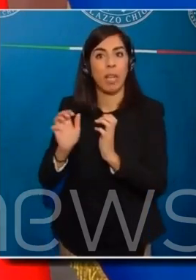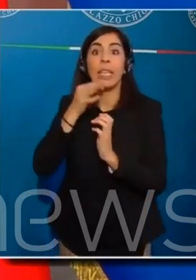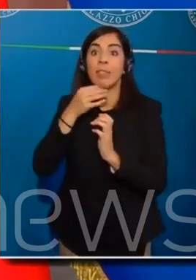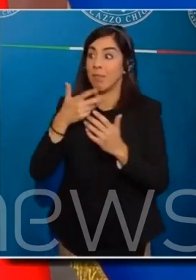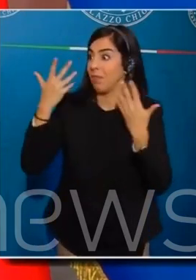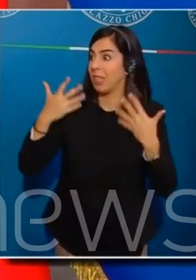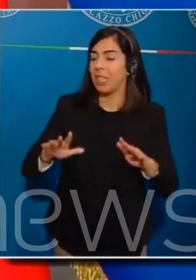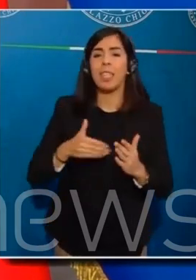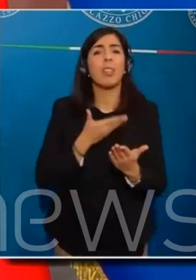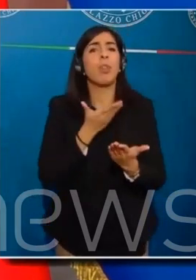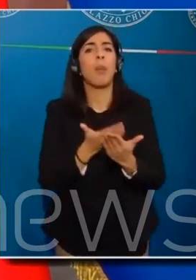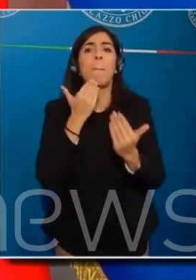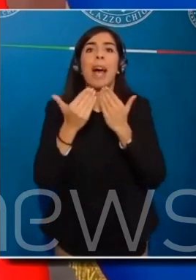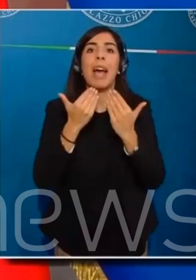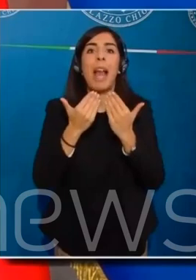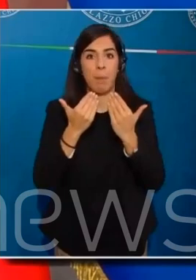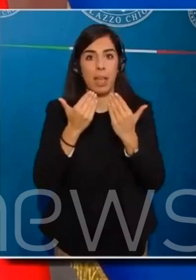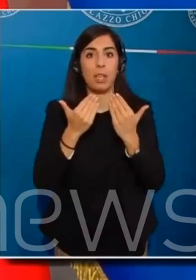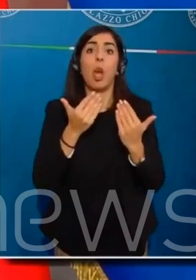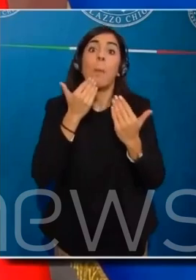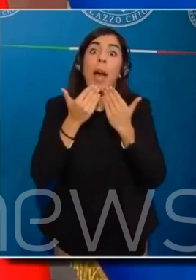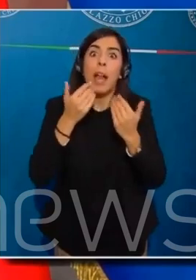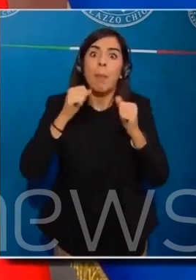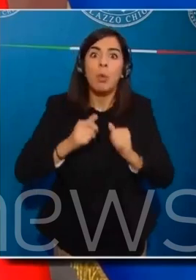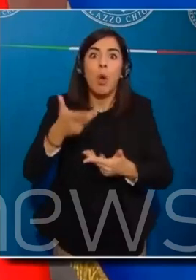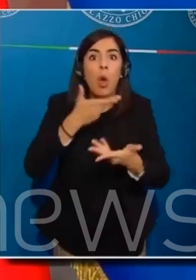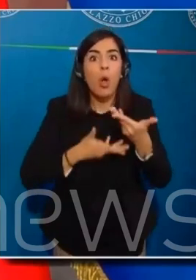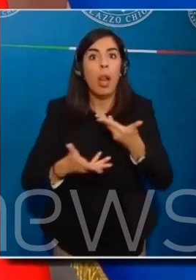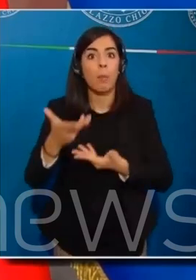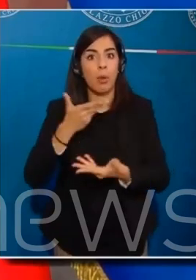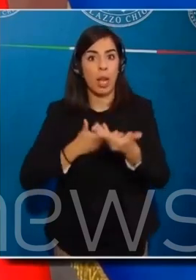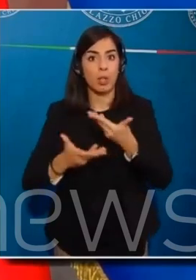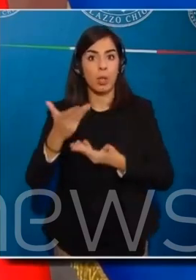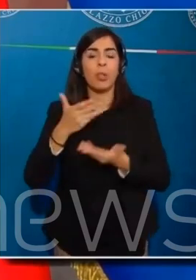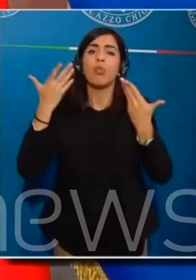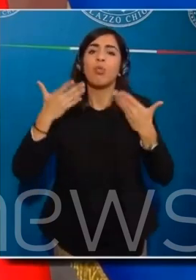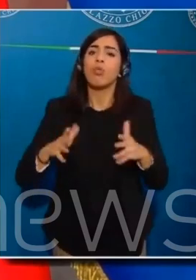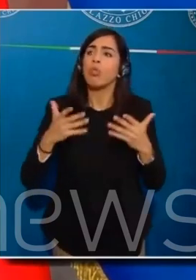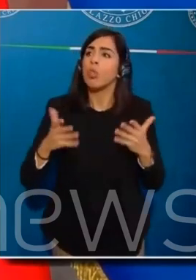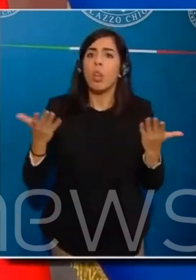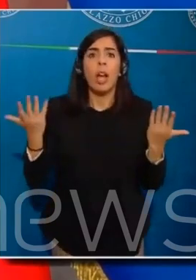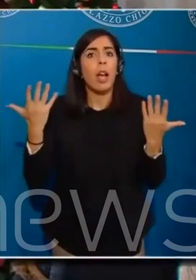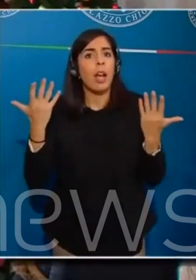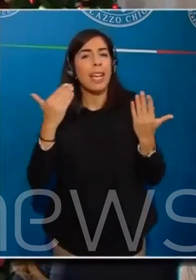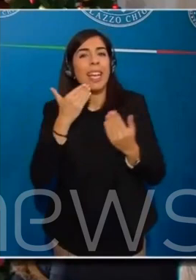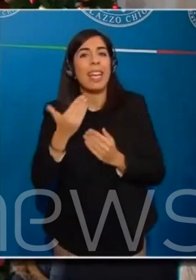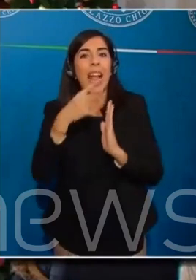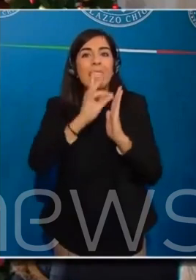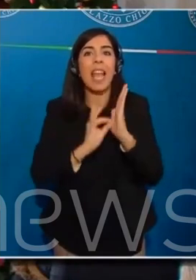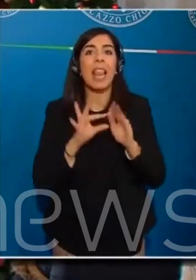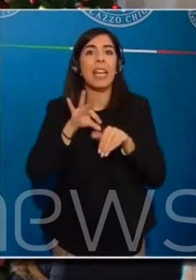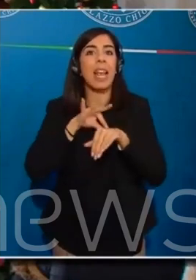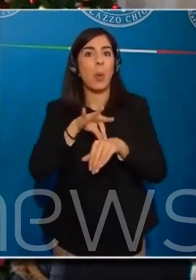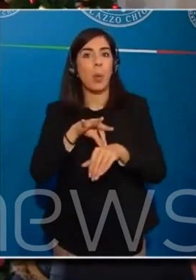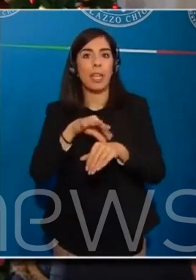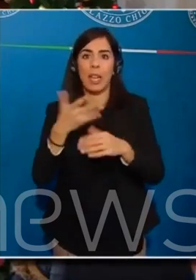di poter dare un contributo anche, ci è già pervenuto con le linee guida, vorrei ricordare, contributo. Aspettiamo